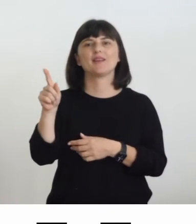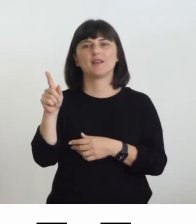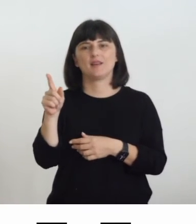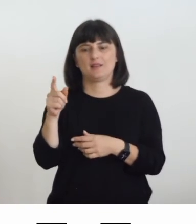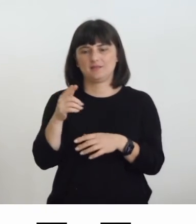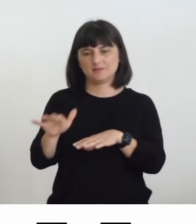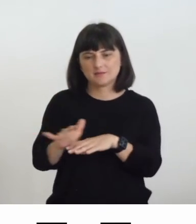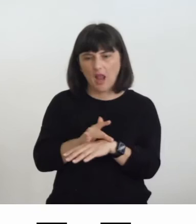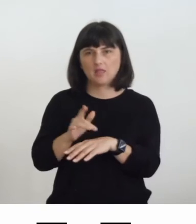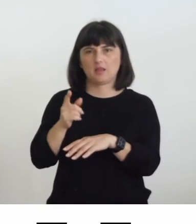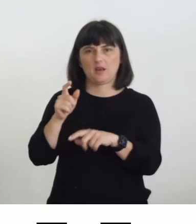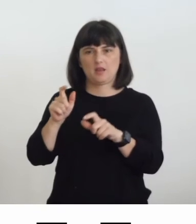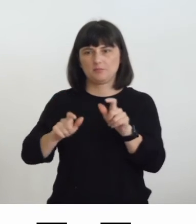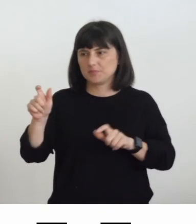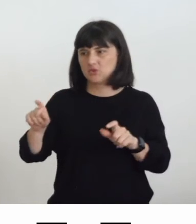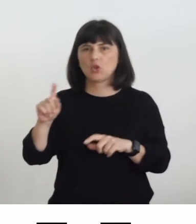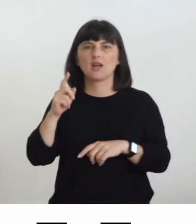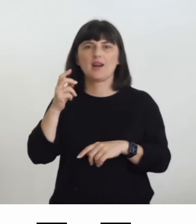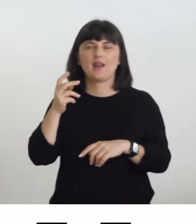studenti anche dal punto di vista visivo